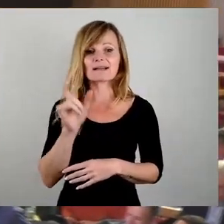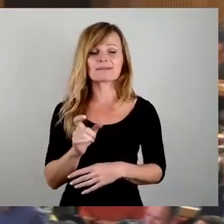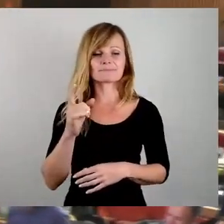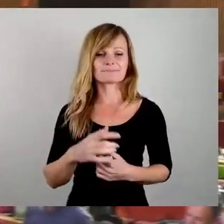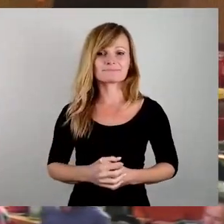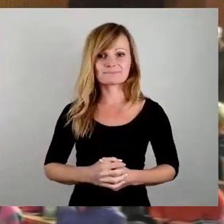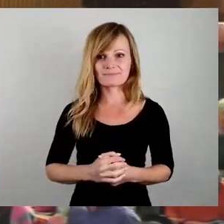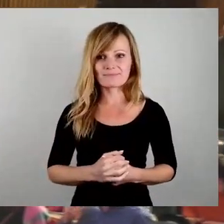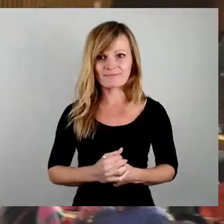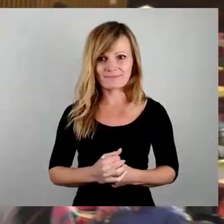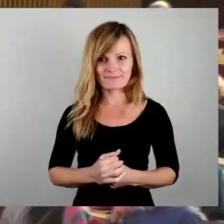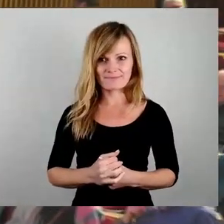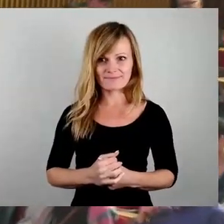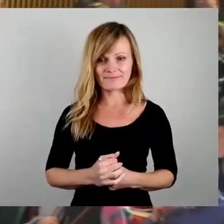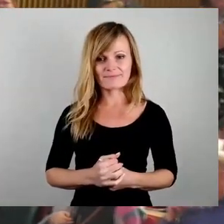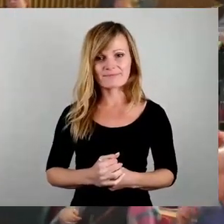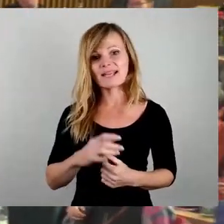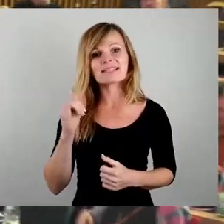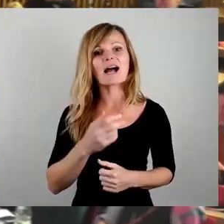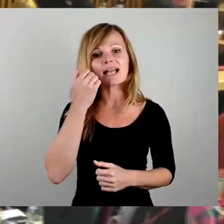Ja, Kollegen, nochmal müsst ihr mich ertragen.